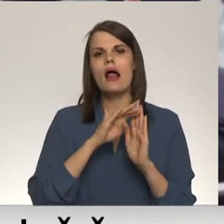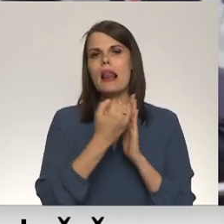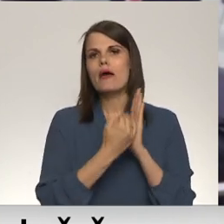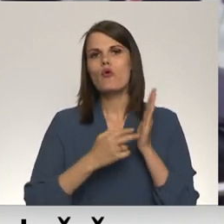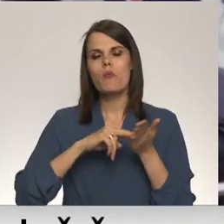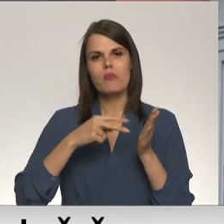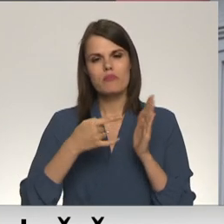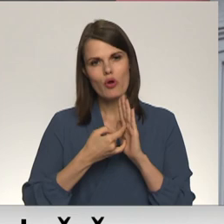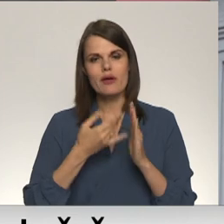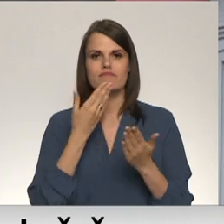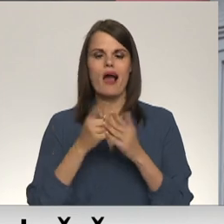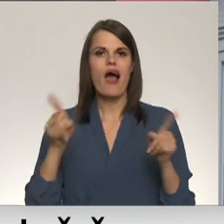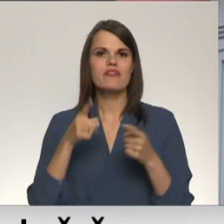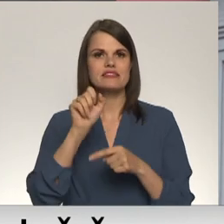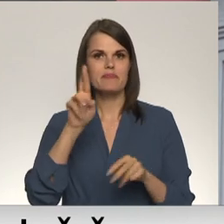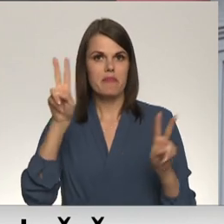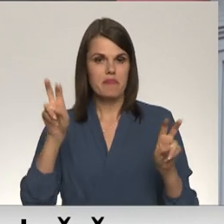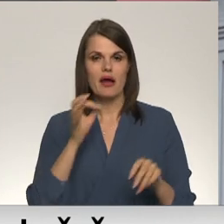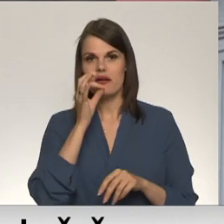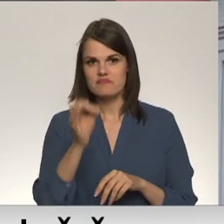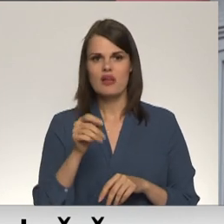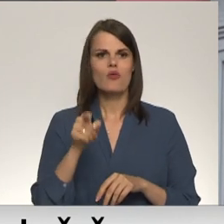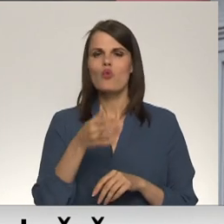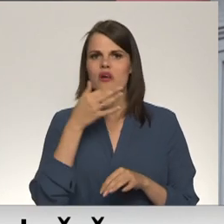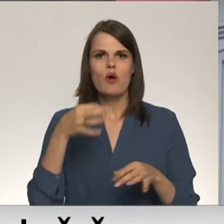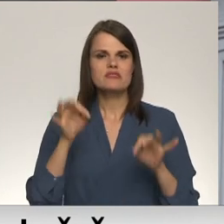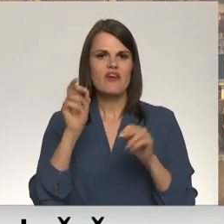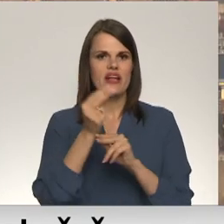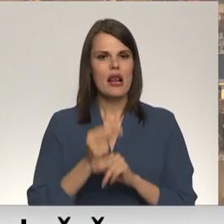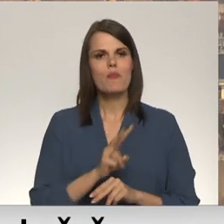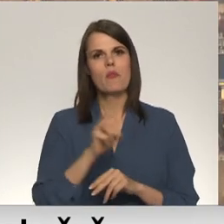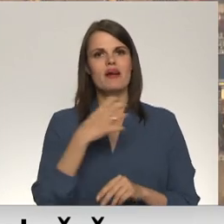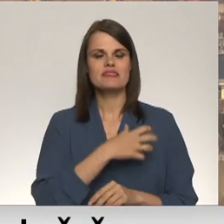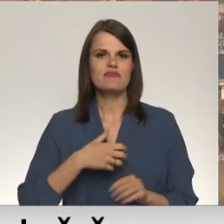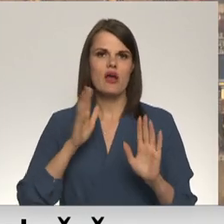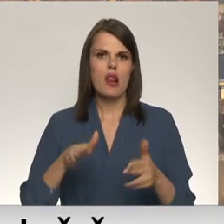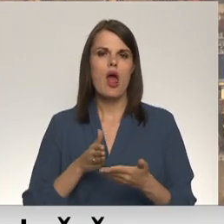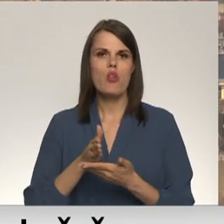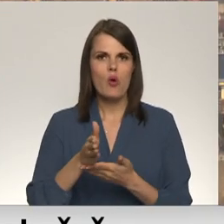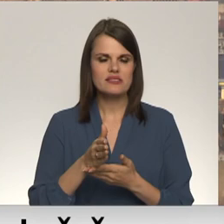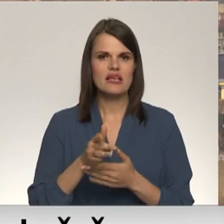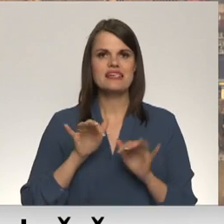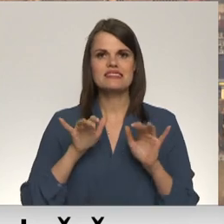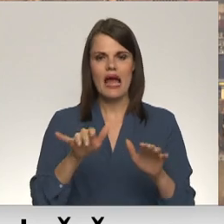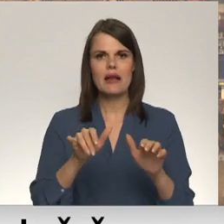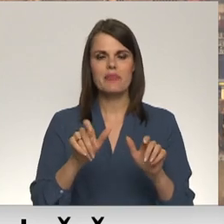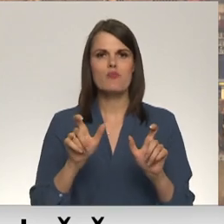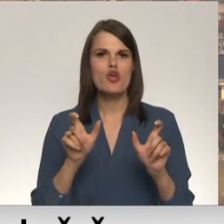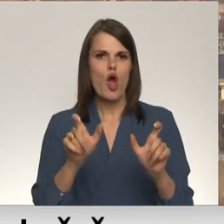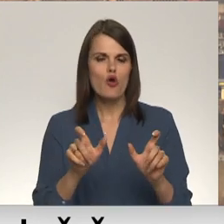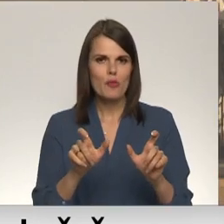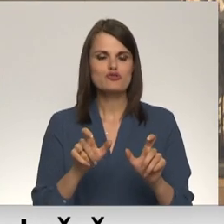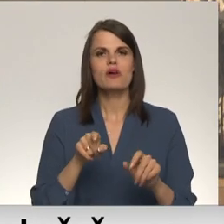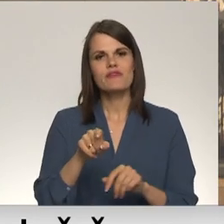deputāti. Viņu uzskata minētie priešlikumi nesatur būtisks labojums, kas nepieciešami nozaris darbības ierobežošanai. Frakcija rosina